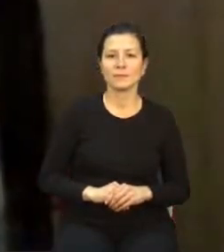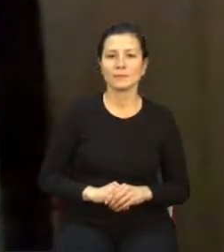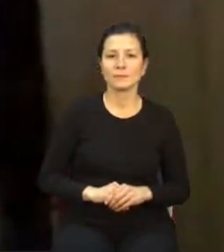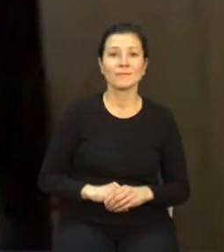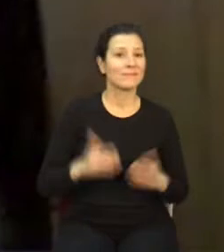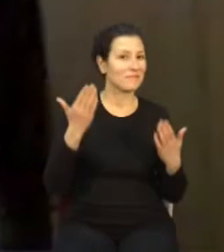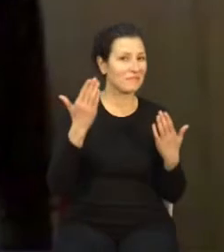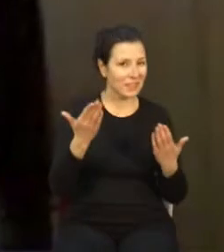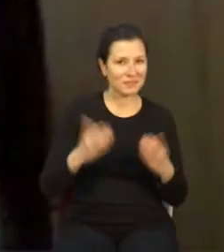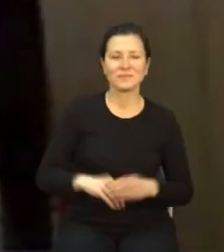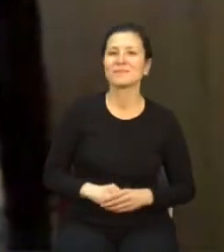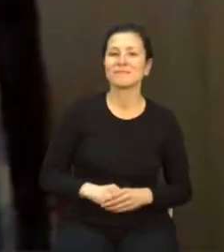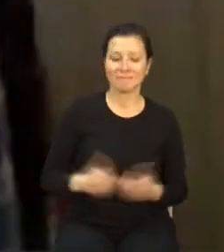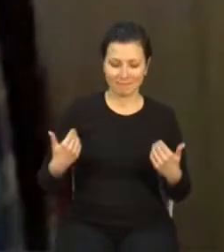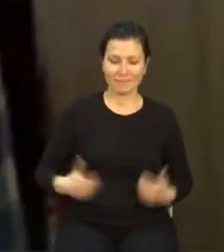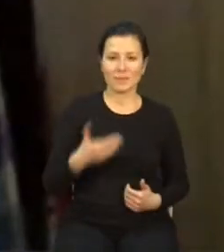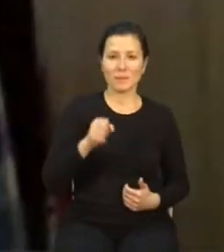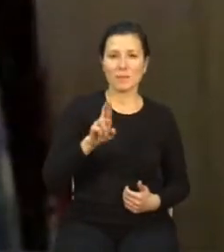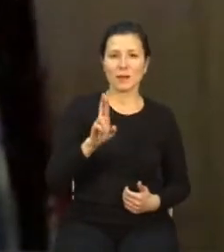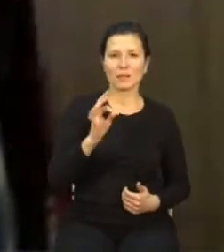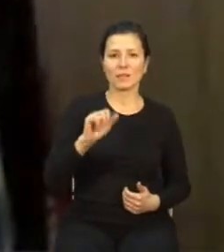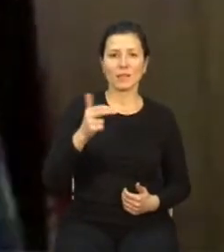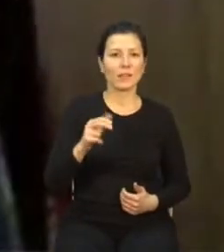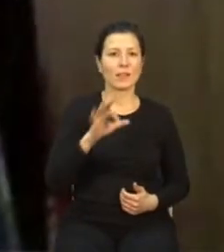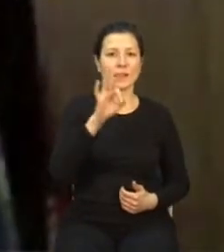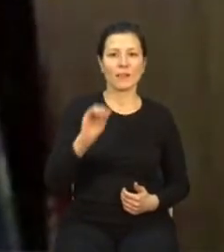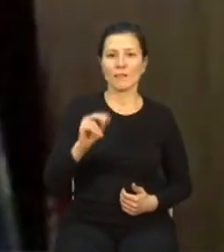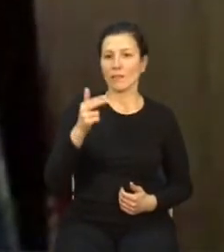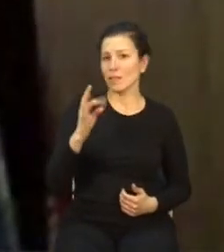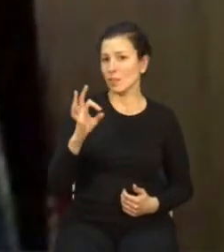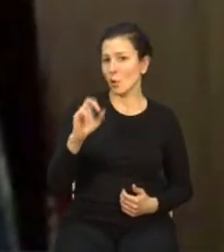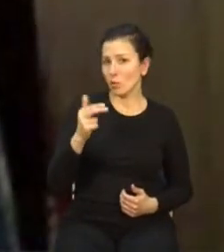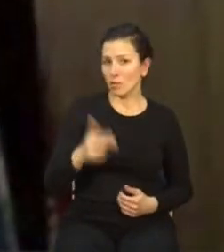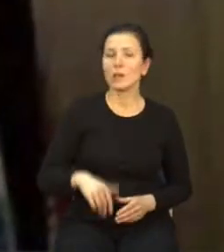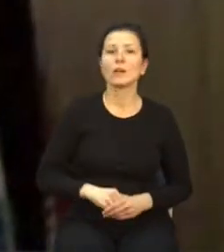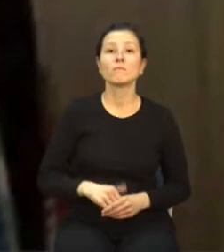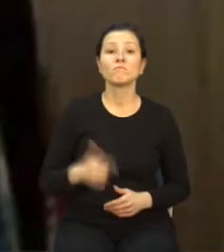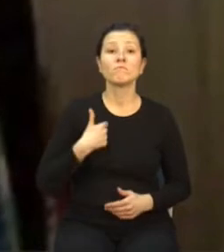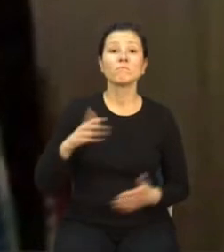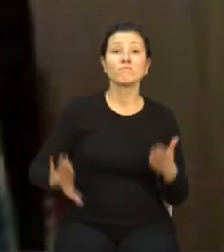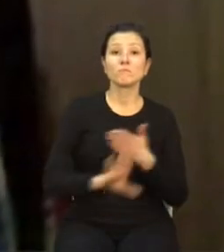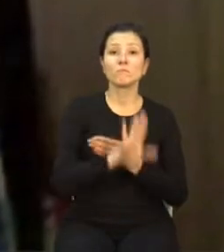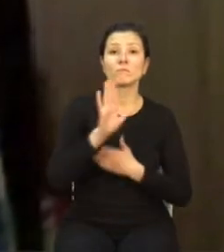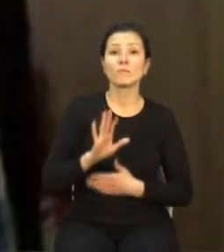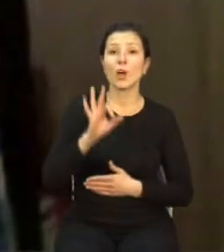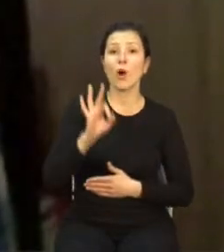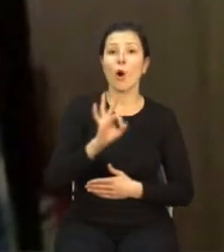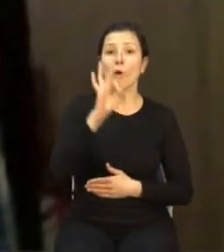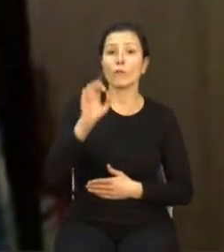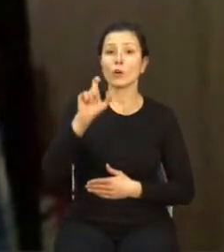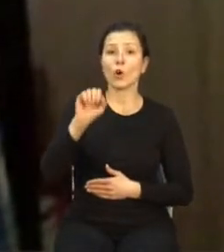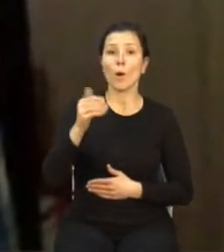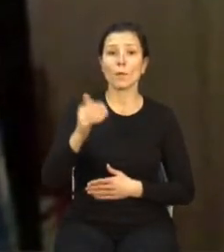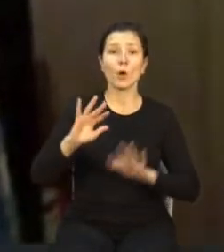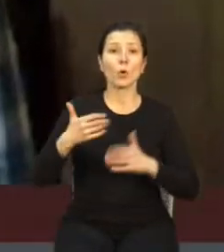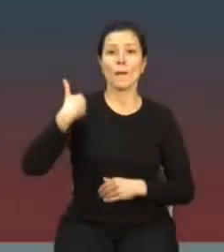Witam, nazywam się Martin Fenton, jestem przedstawicielem Ofcomu, jest to brytyjski